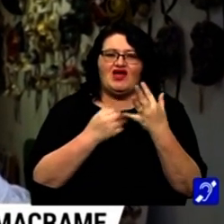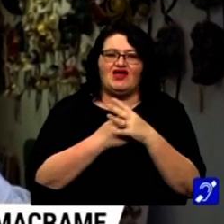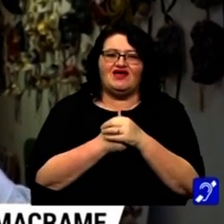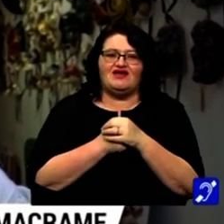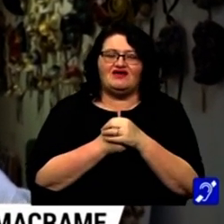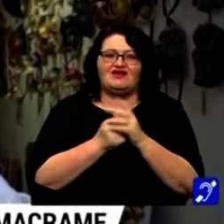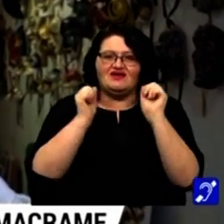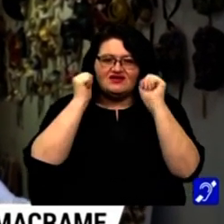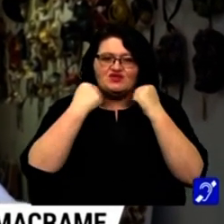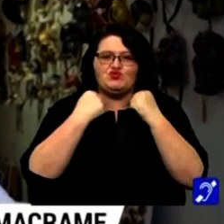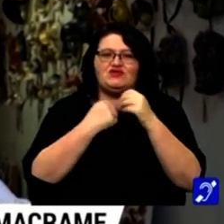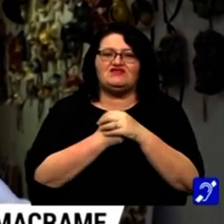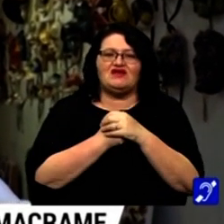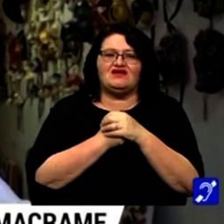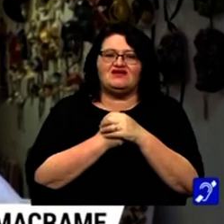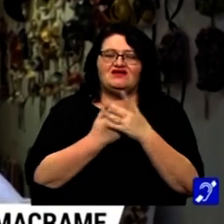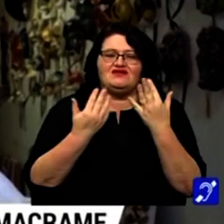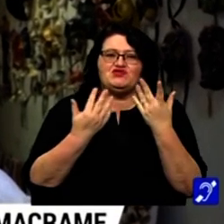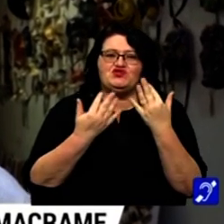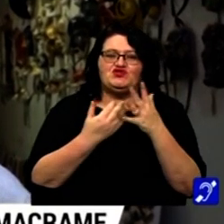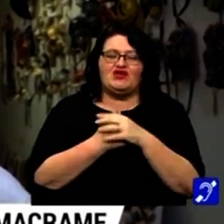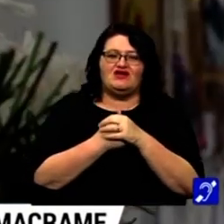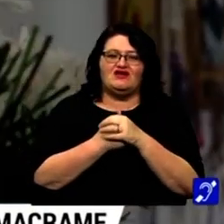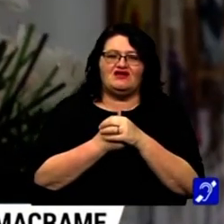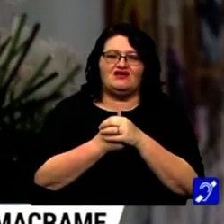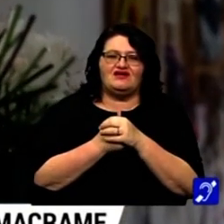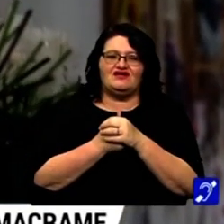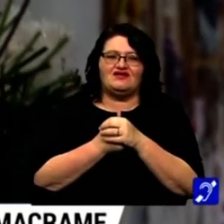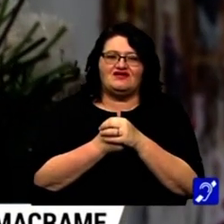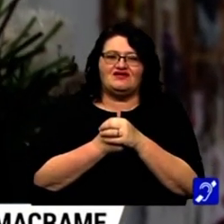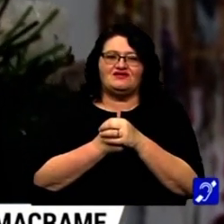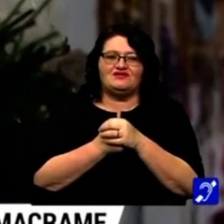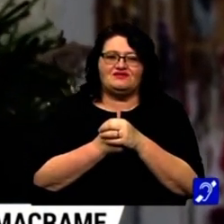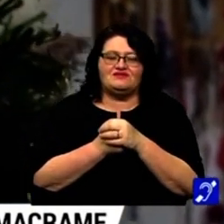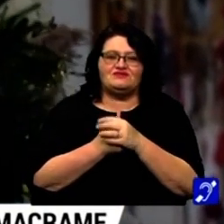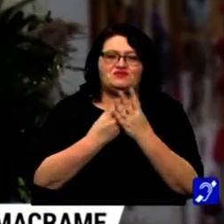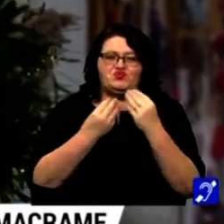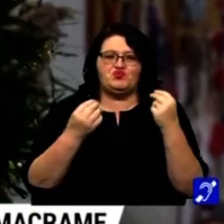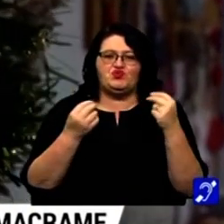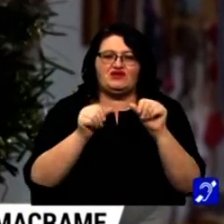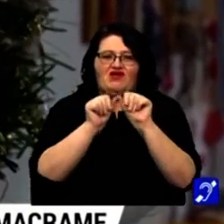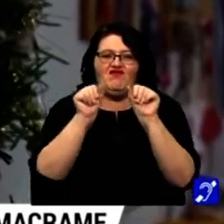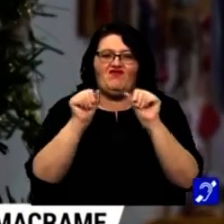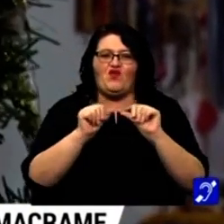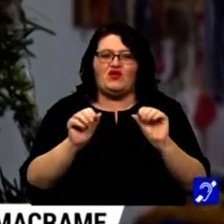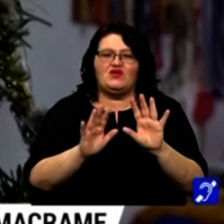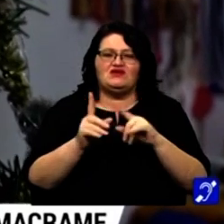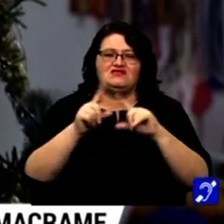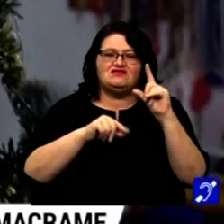căciulițe, niște multe forme așa,